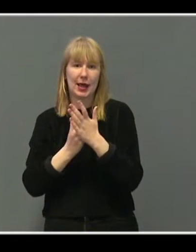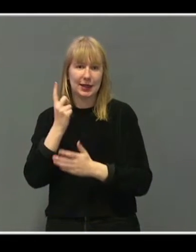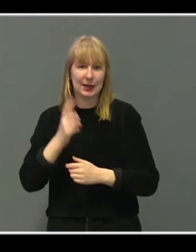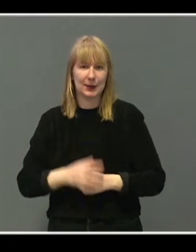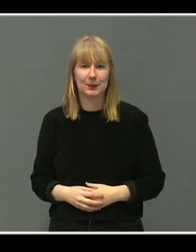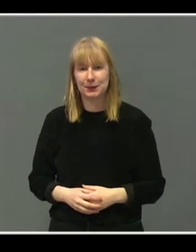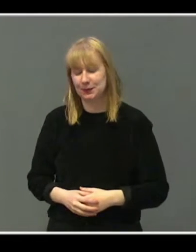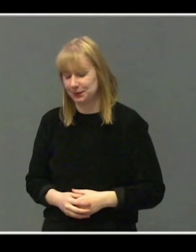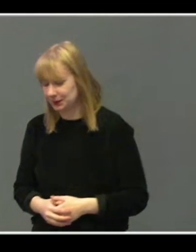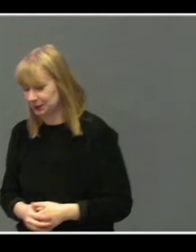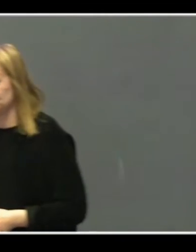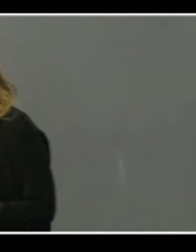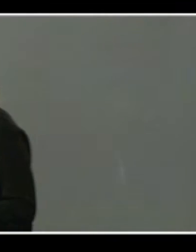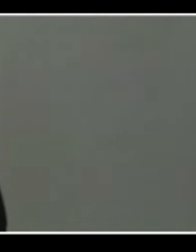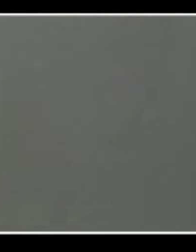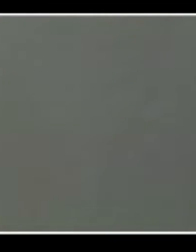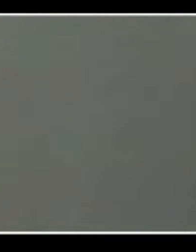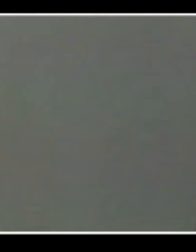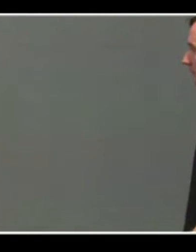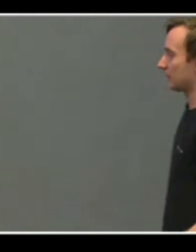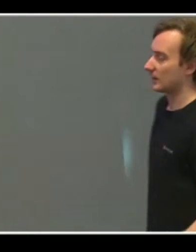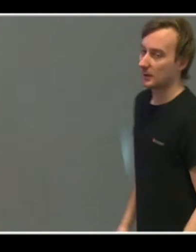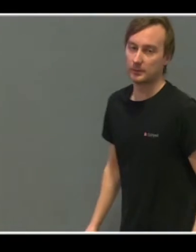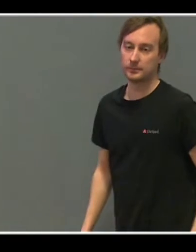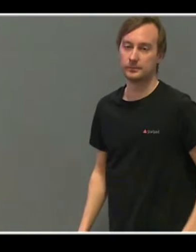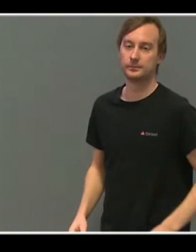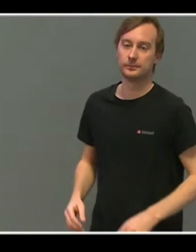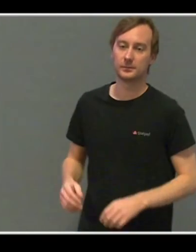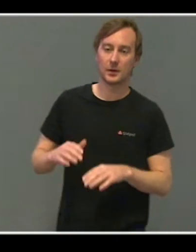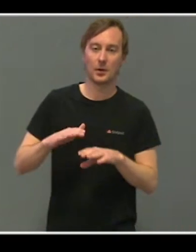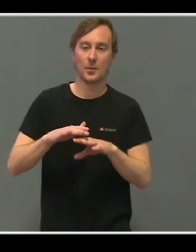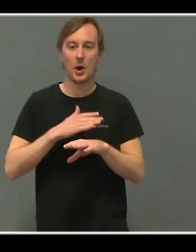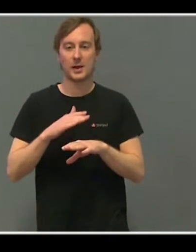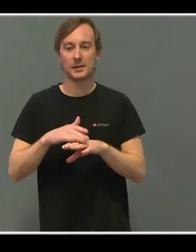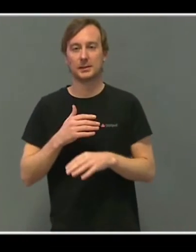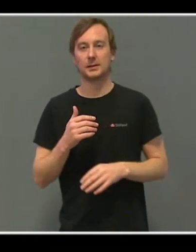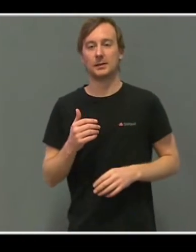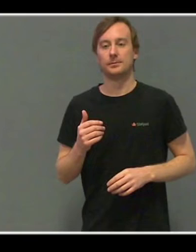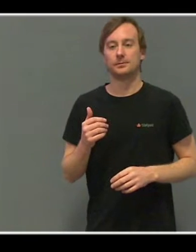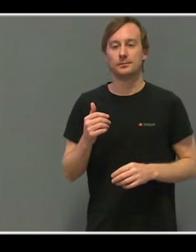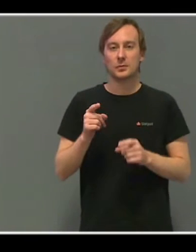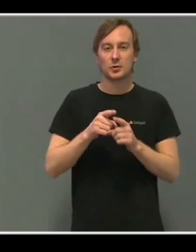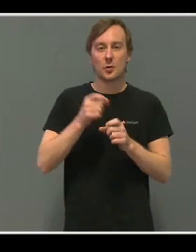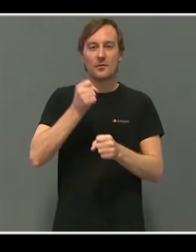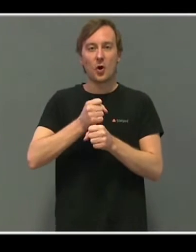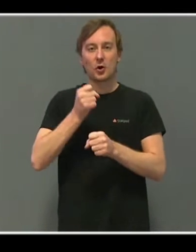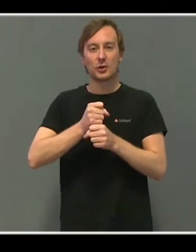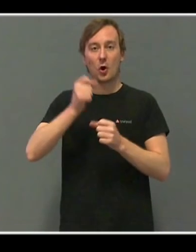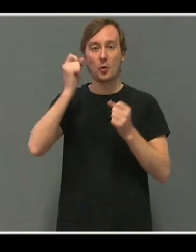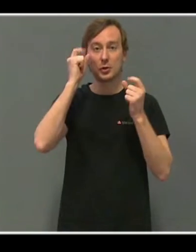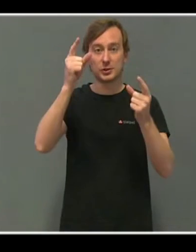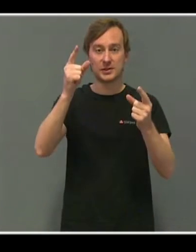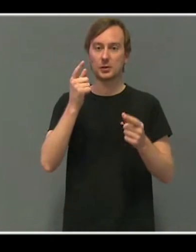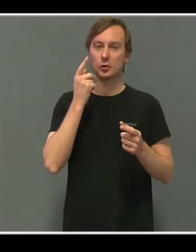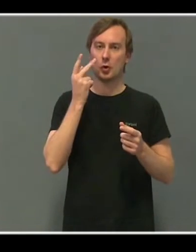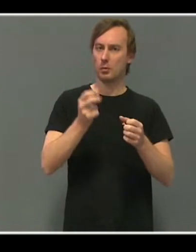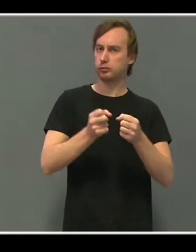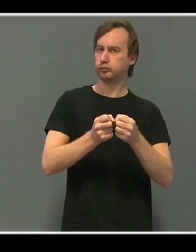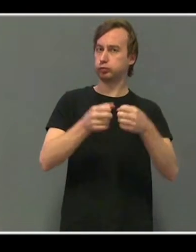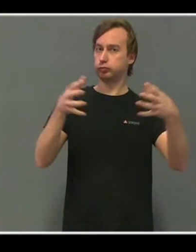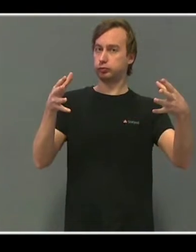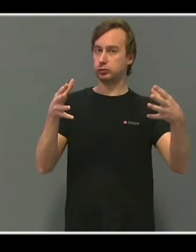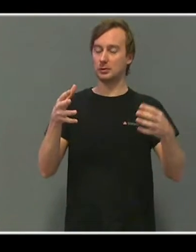Maren, du hadde lyst til å legge til noe. Jeg tenker bare en faktaplysning, og det er jo det at gaming tok jo av da det ble et sosialt